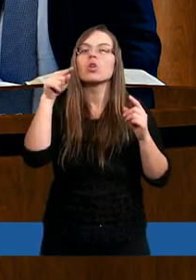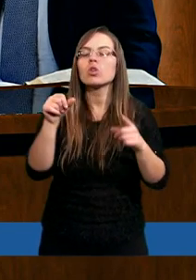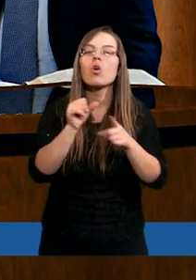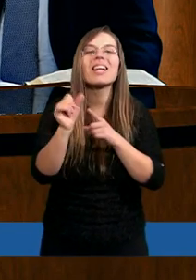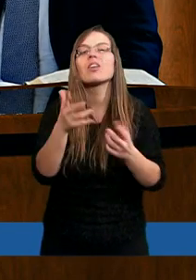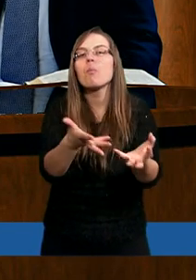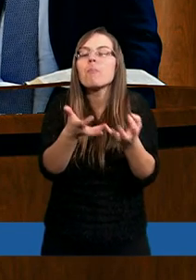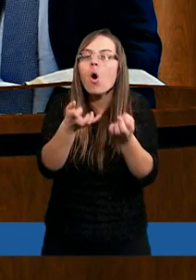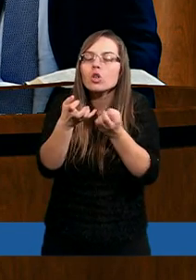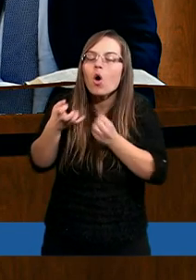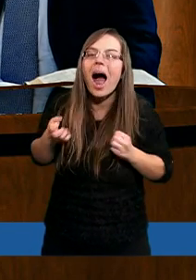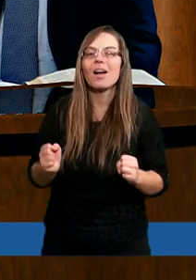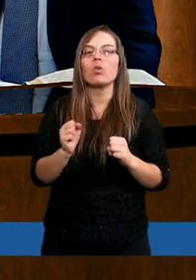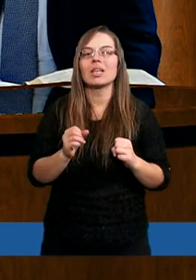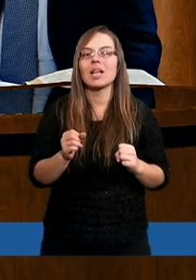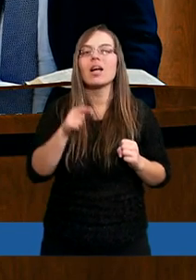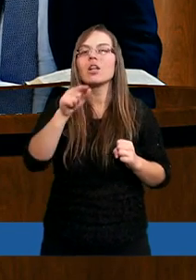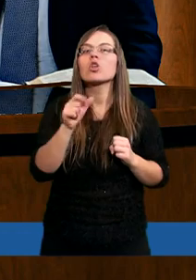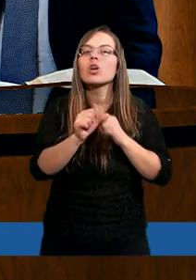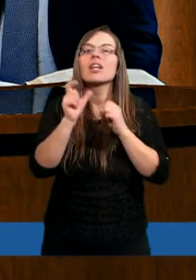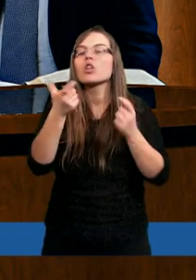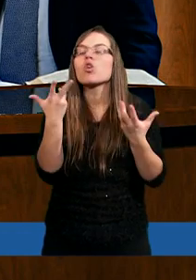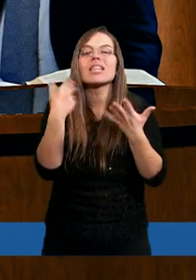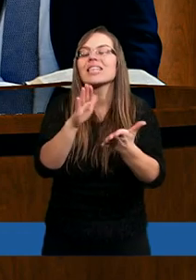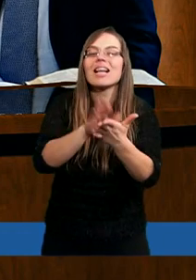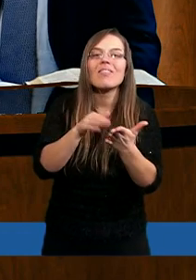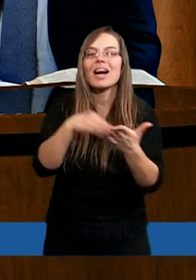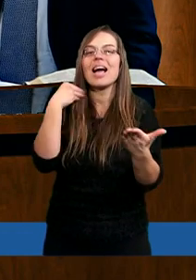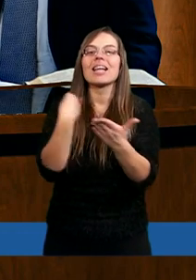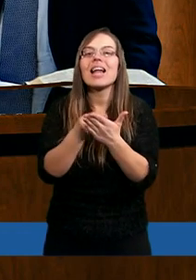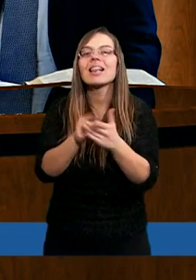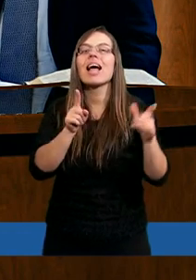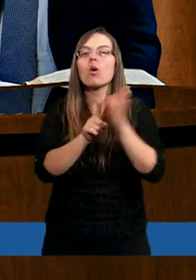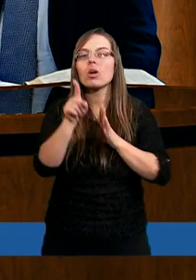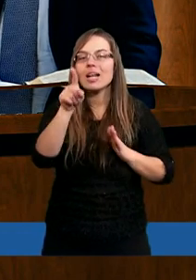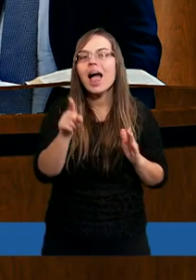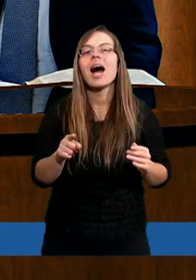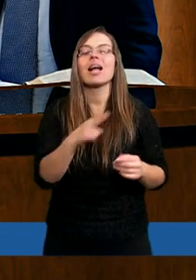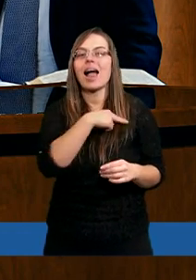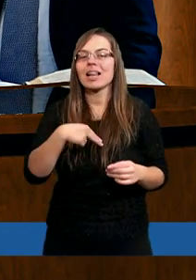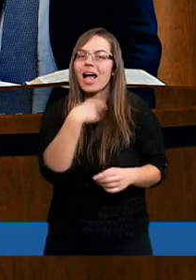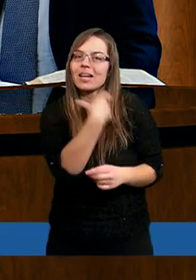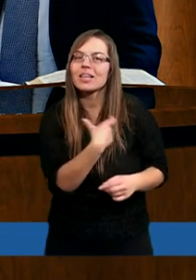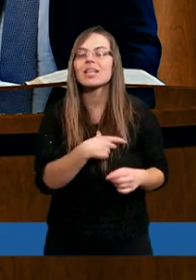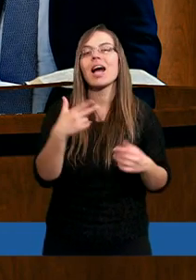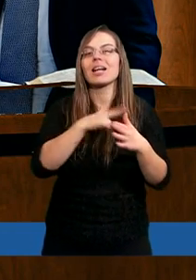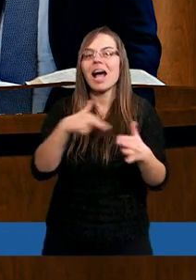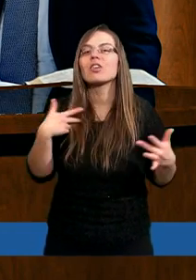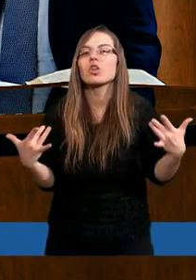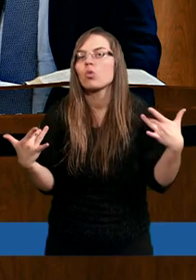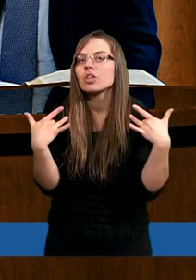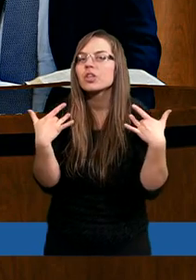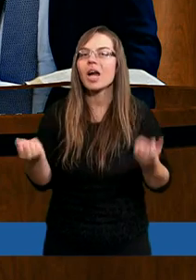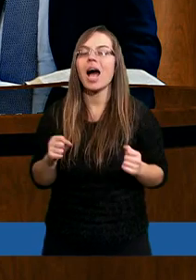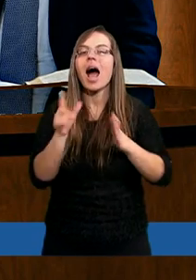jest to pociągające, jest to coś niezwykle cennego dla naszych serc, dla naszego życia,